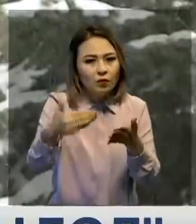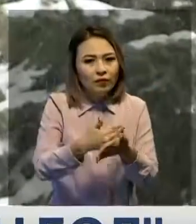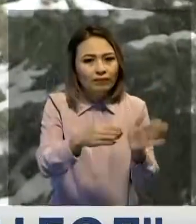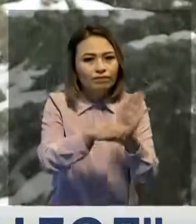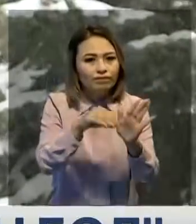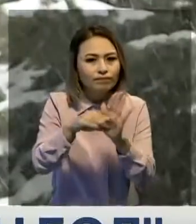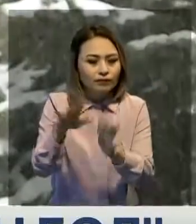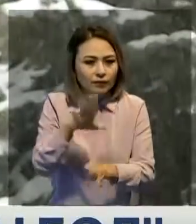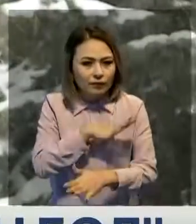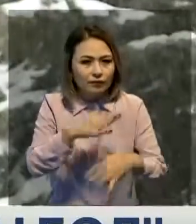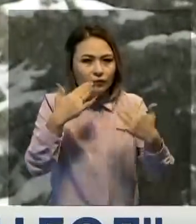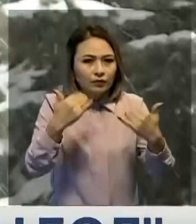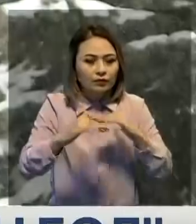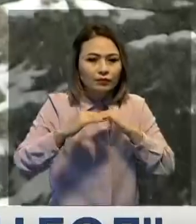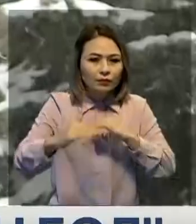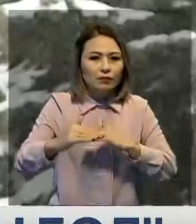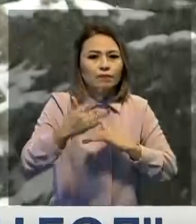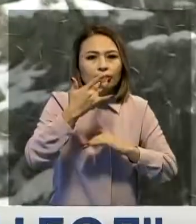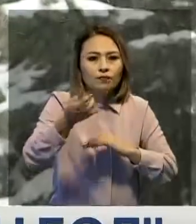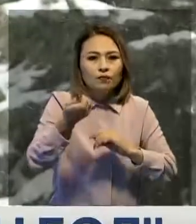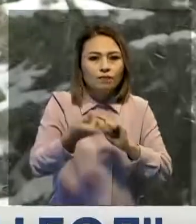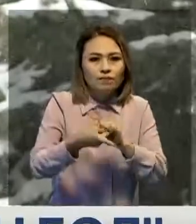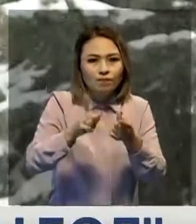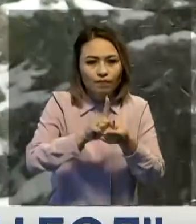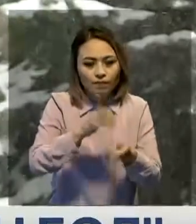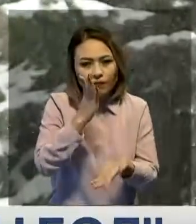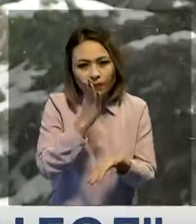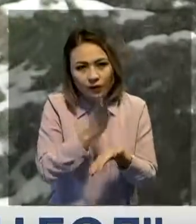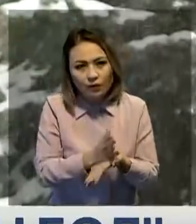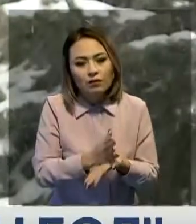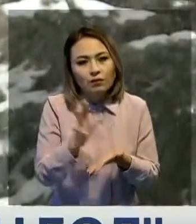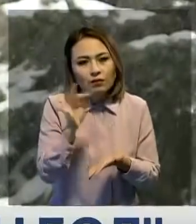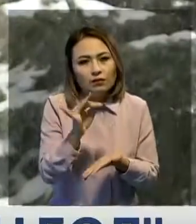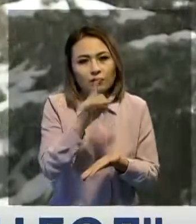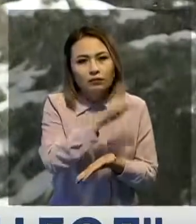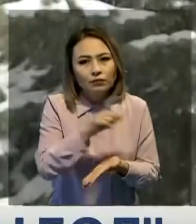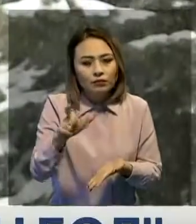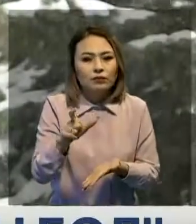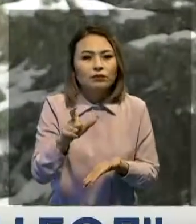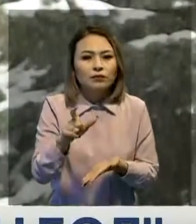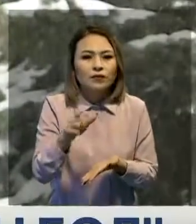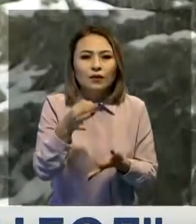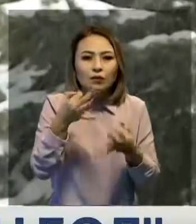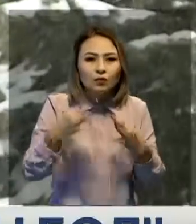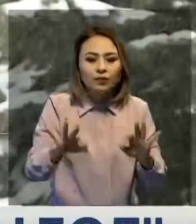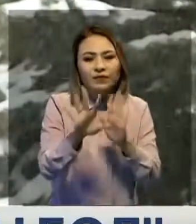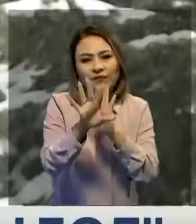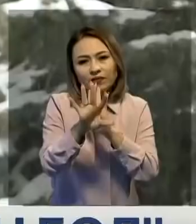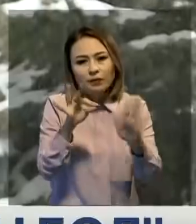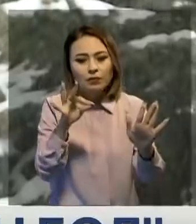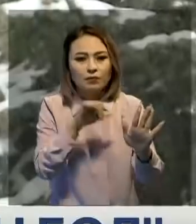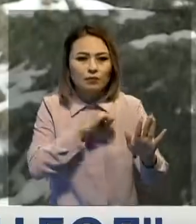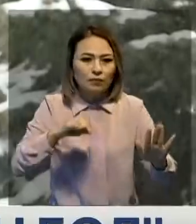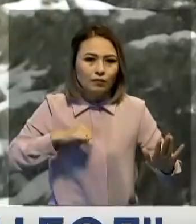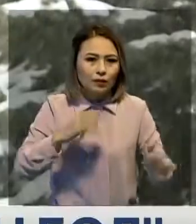Сарапшылар мұны еліміздегі саяси жүйенің кемелденуі әрі қоғанның демократиялық дамуындағы елі